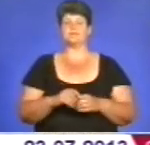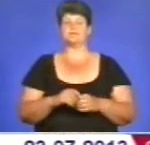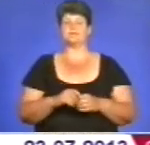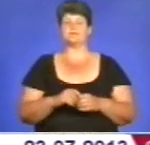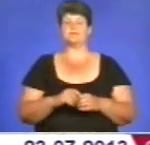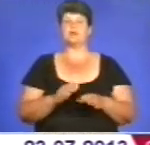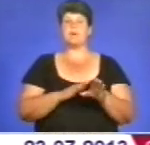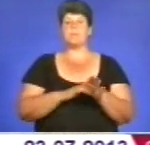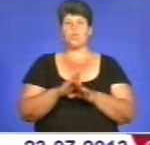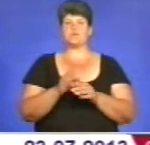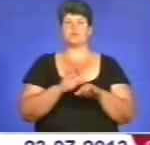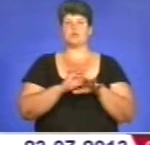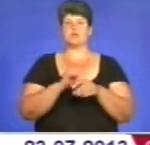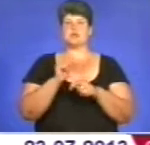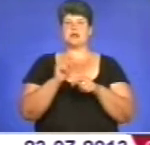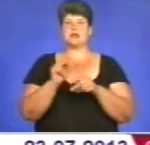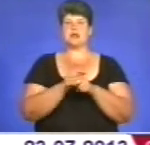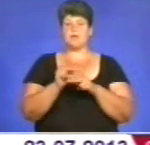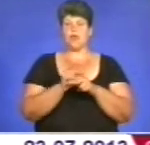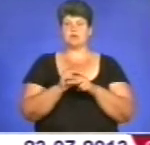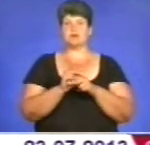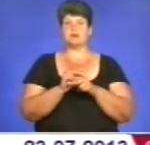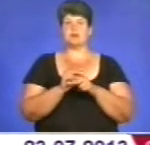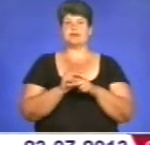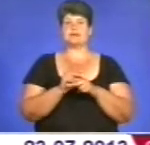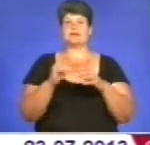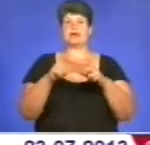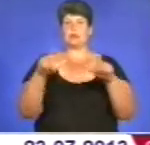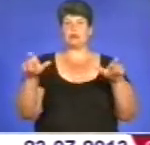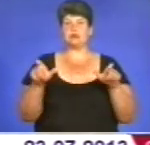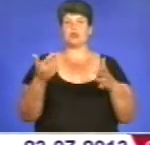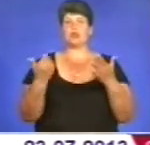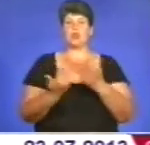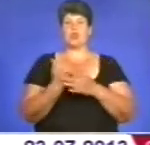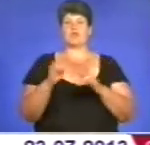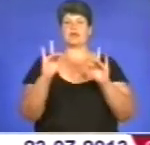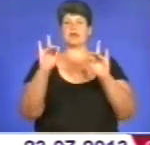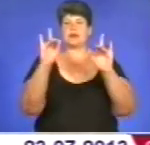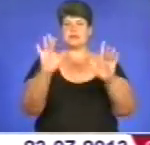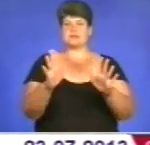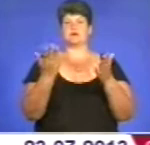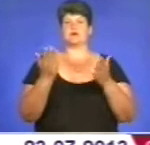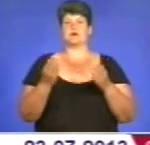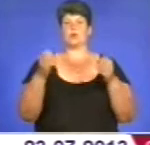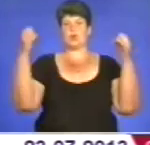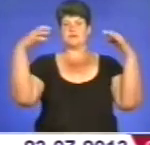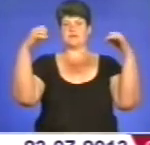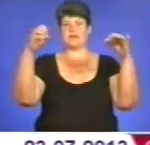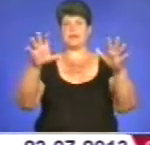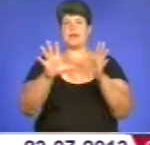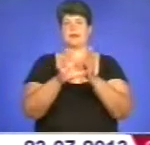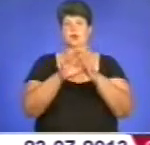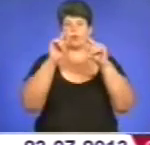повністю проводиться ремонт, трибуни будуть, нові крісла, повністю все освітлення, електронне табло.